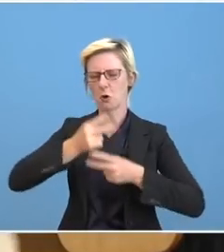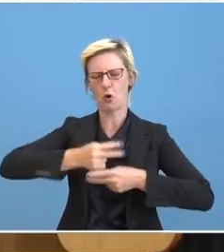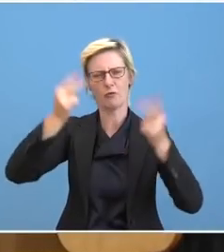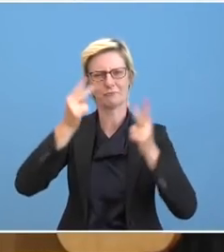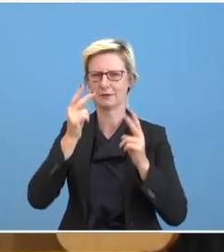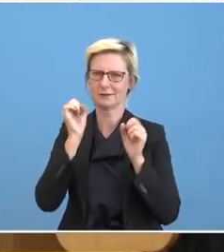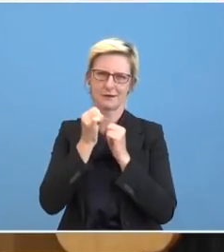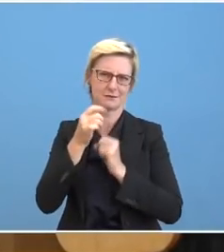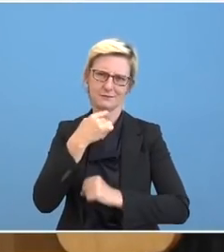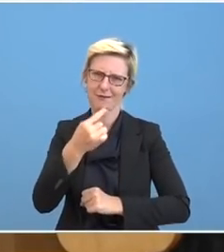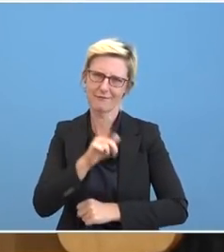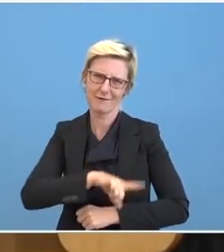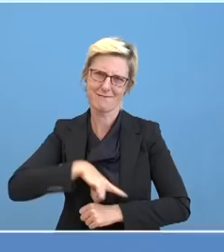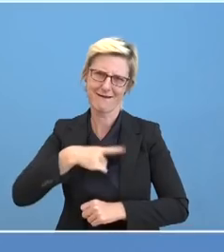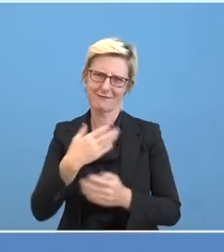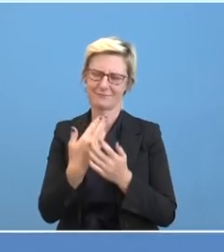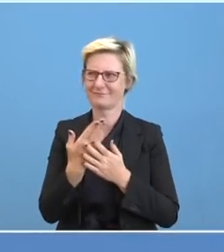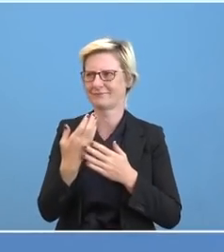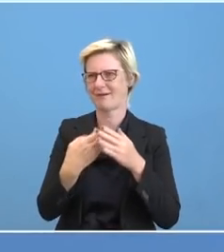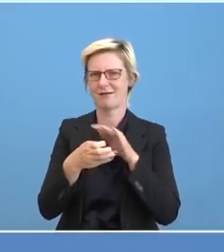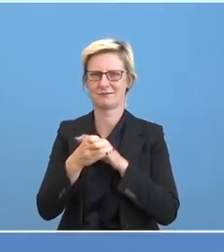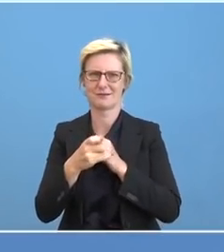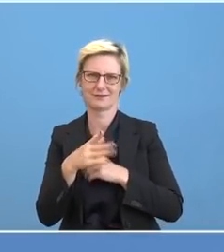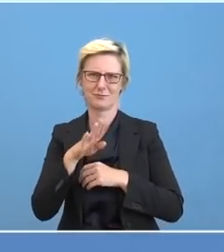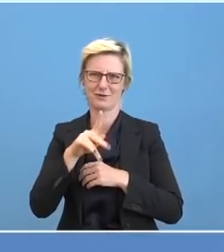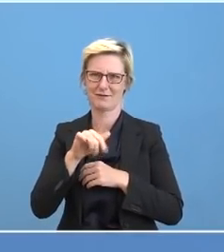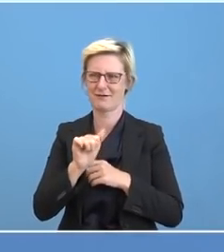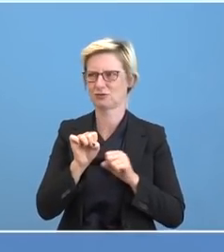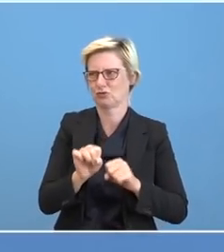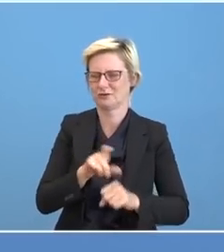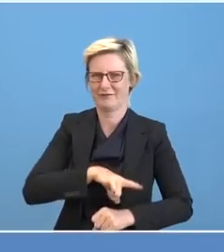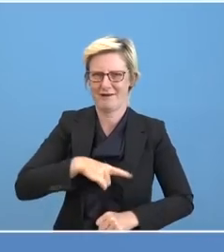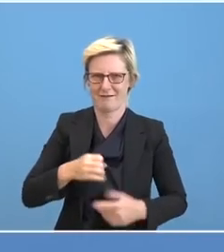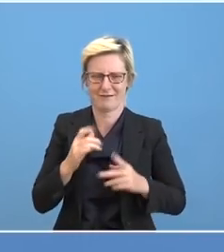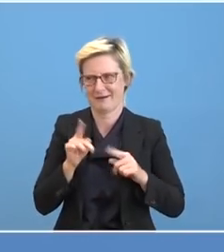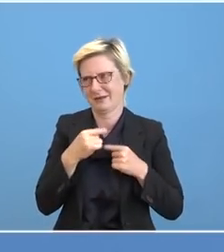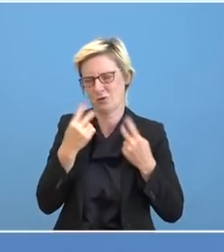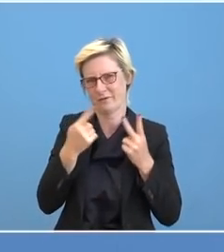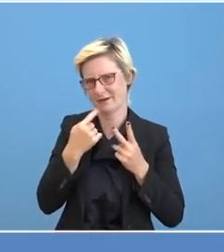operativen Einsätzen des Bundesgeneralamts, insbesondere was Schutzpersonen angeht, keine Auskünfte erteilen.